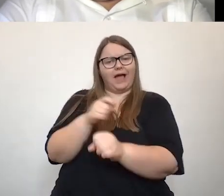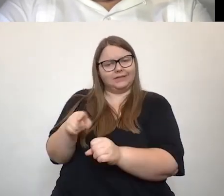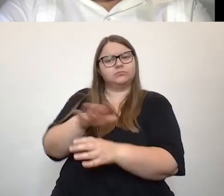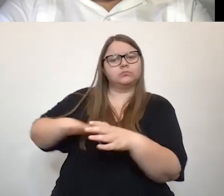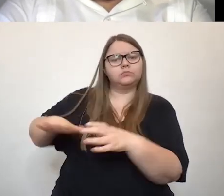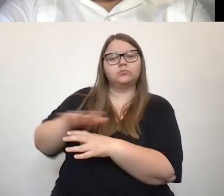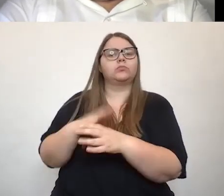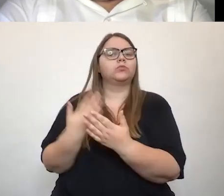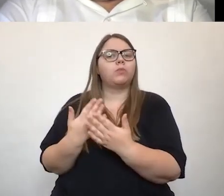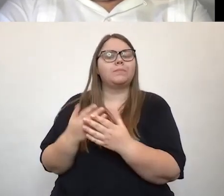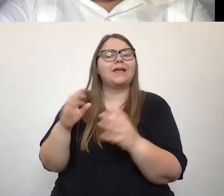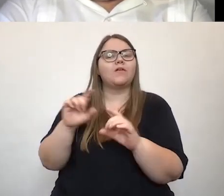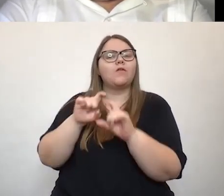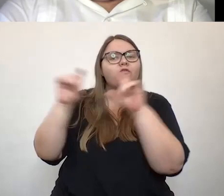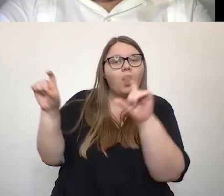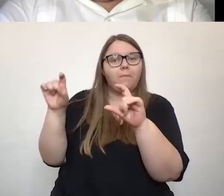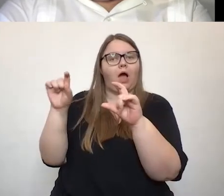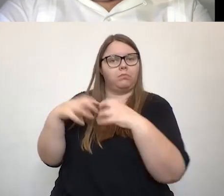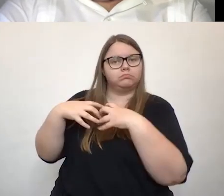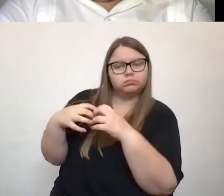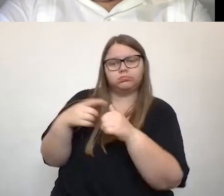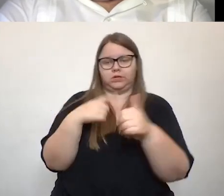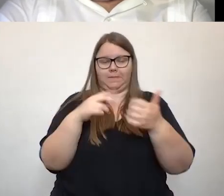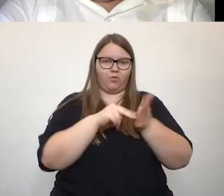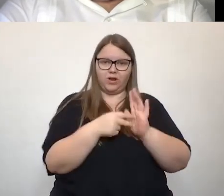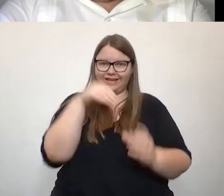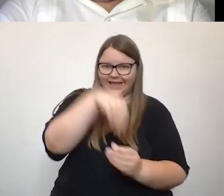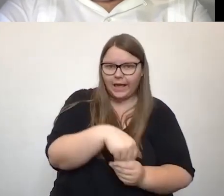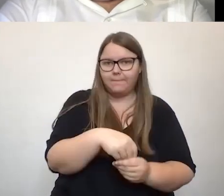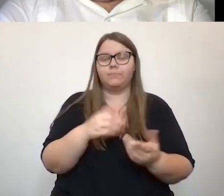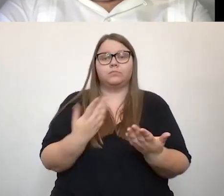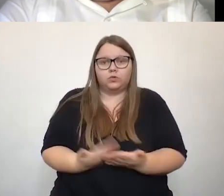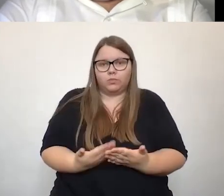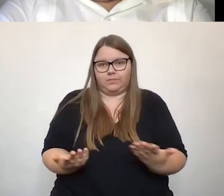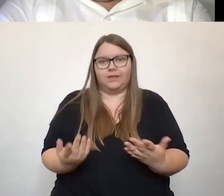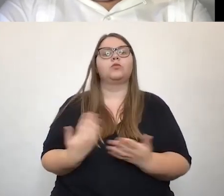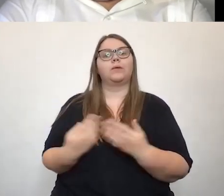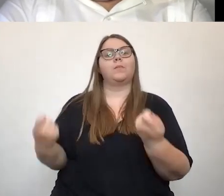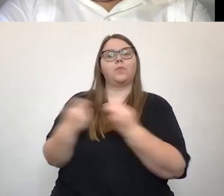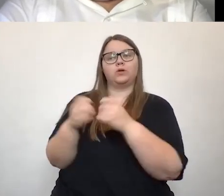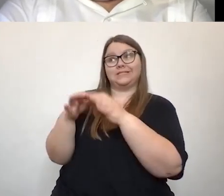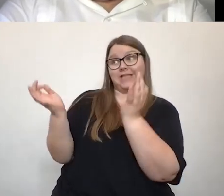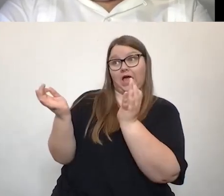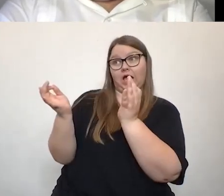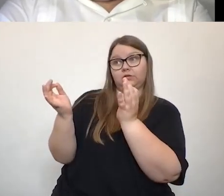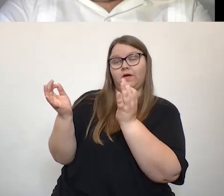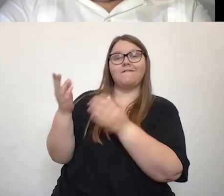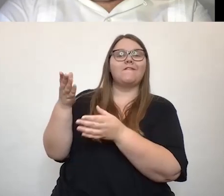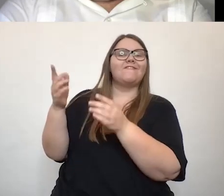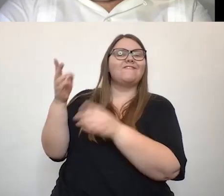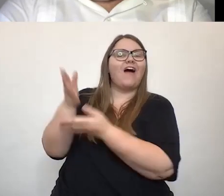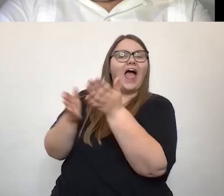arbeiten, die in der Politik sind. Unser Bundestag hat sicherlich nicht so viele Menschen mit Behinderung, wie es in der Bevölkerung gibt.